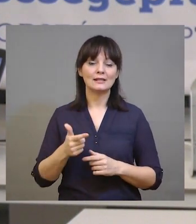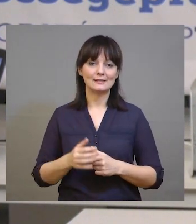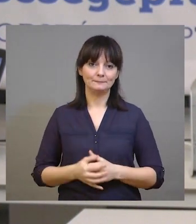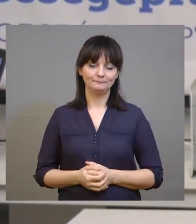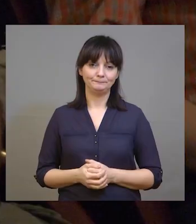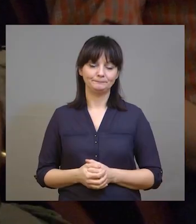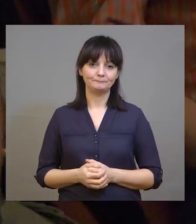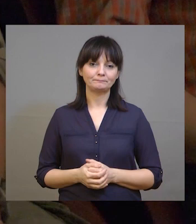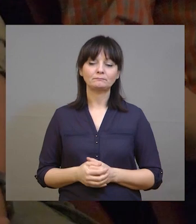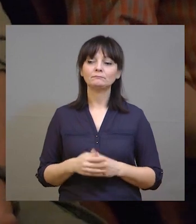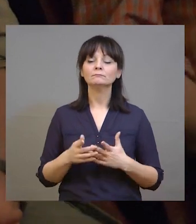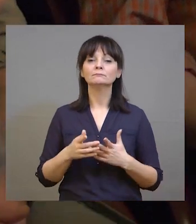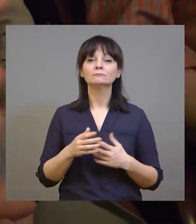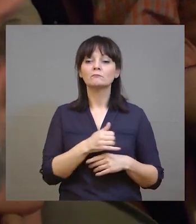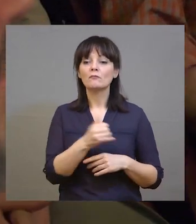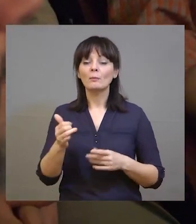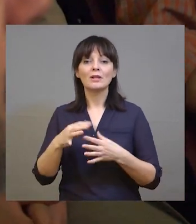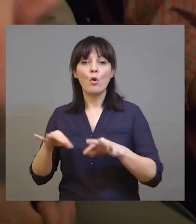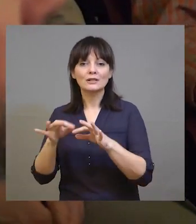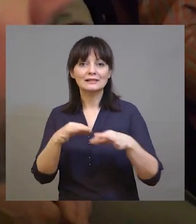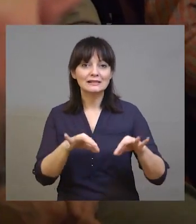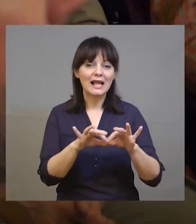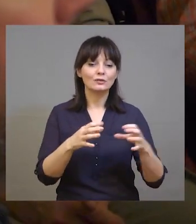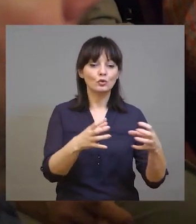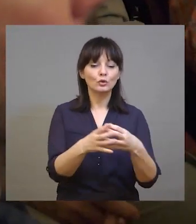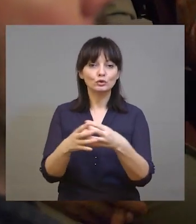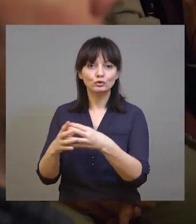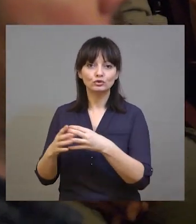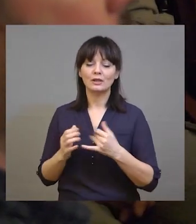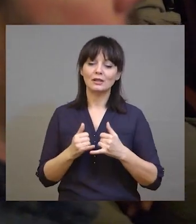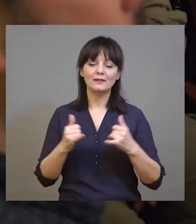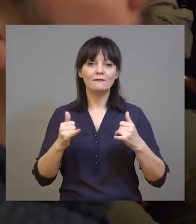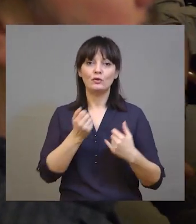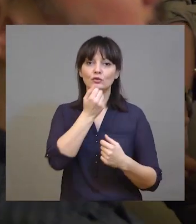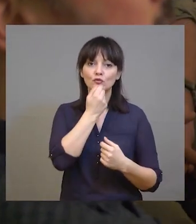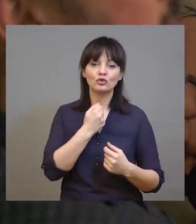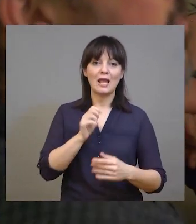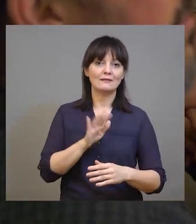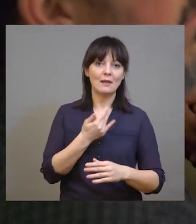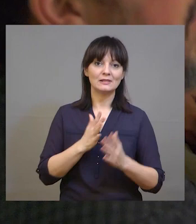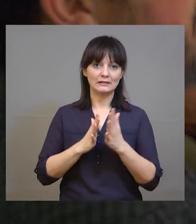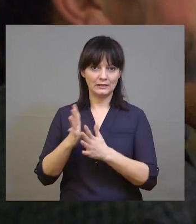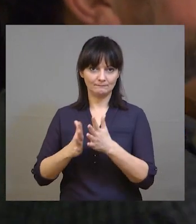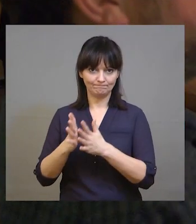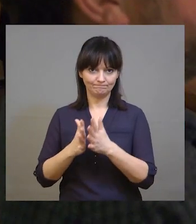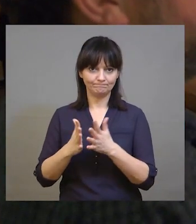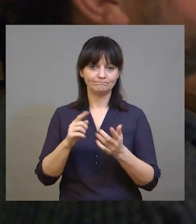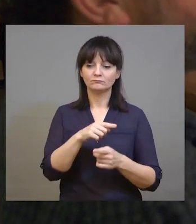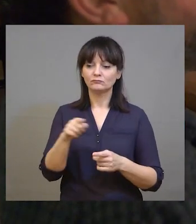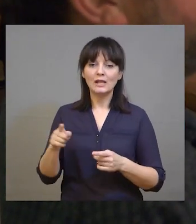lesz megtartva. Minden országban, minden közösségben kialakult a saját nemzeti jelnyelvük,